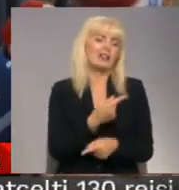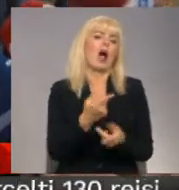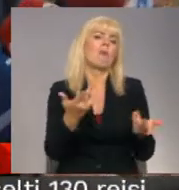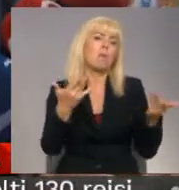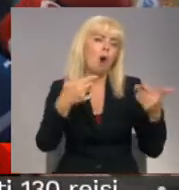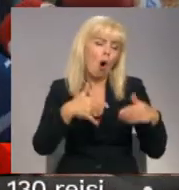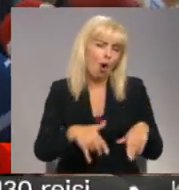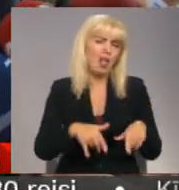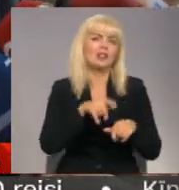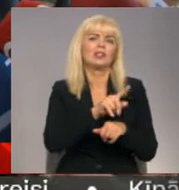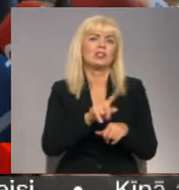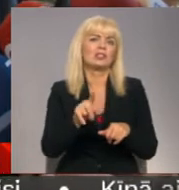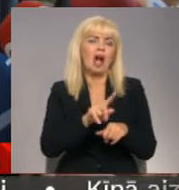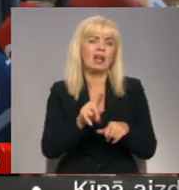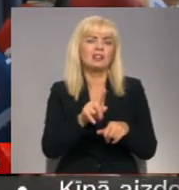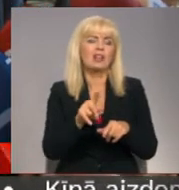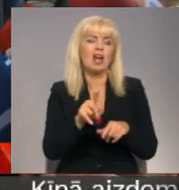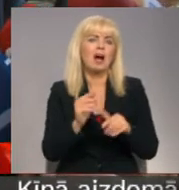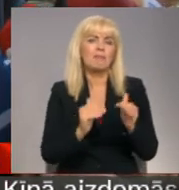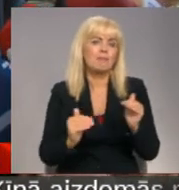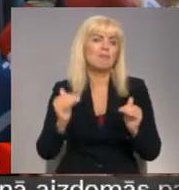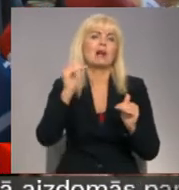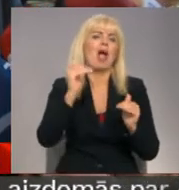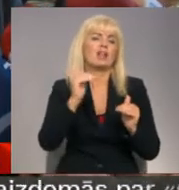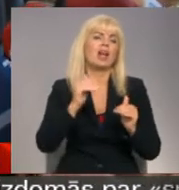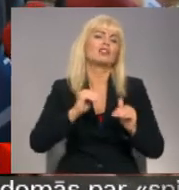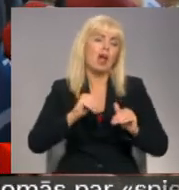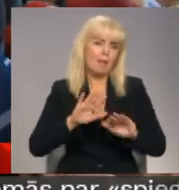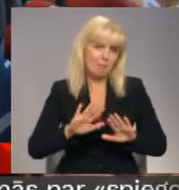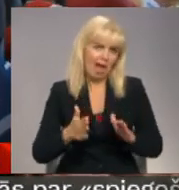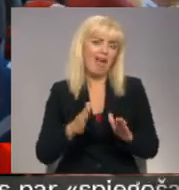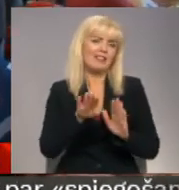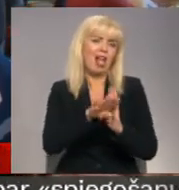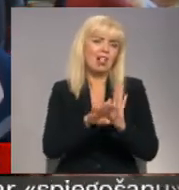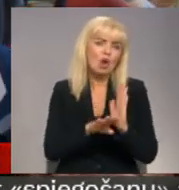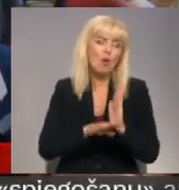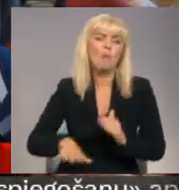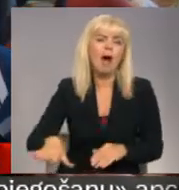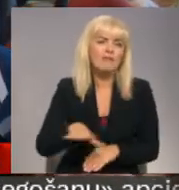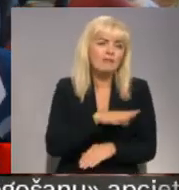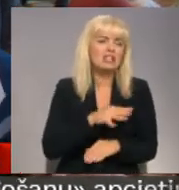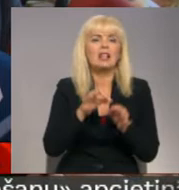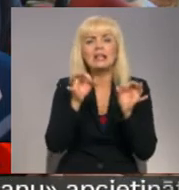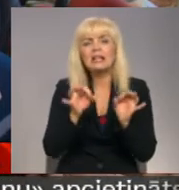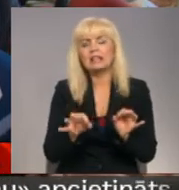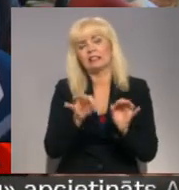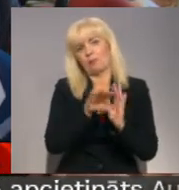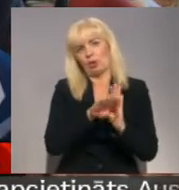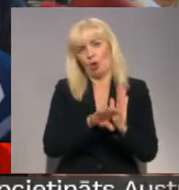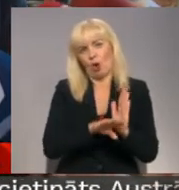bija, kā teikt, prevalējoši. Lai gan pēc likuma un pēc visiem šiem tiesību normām